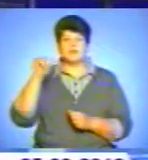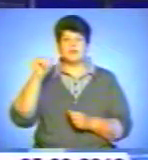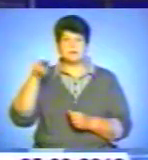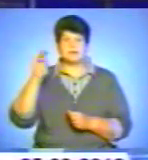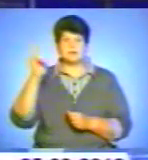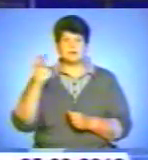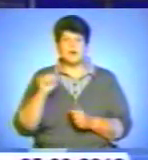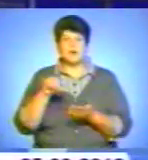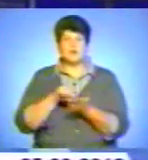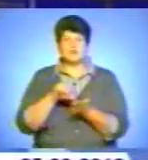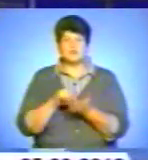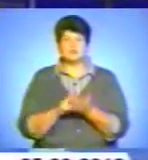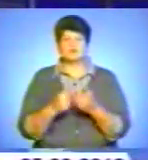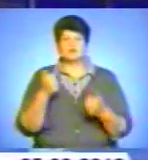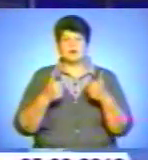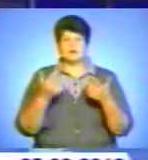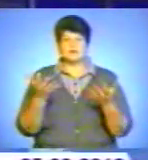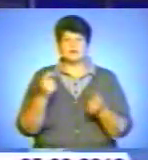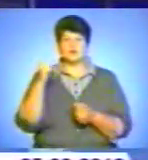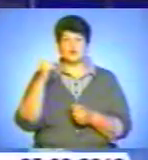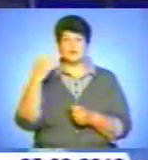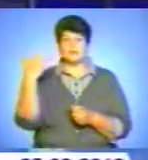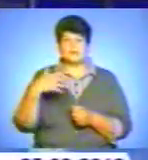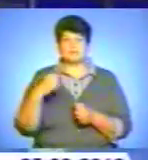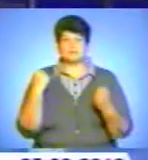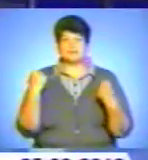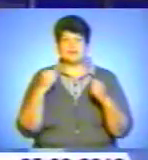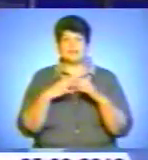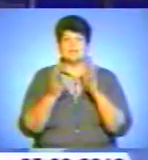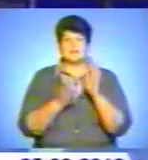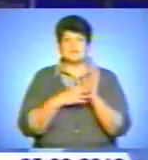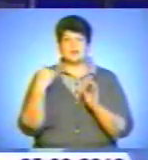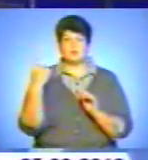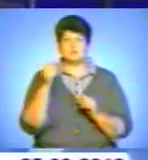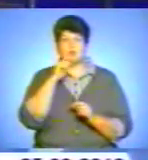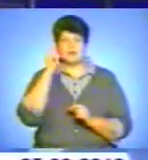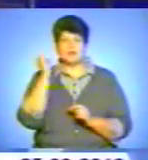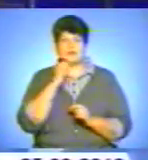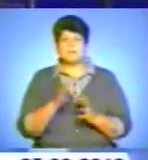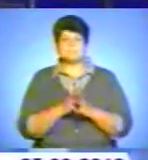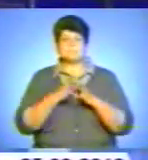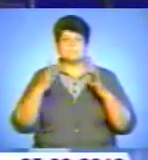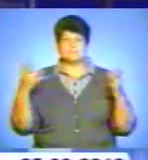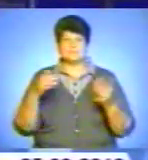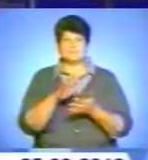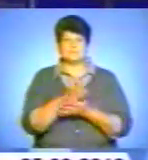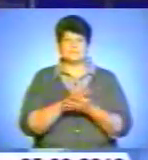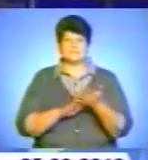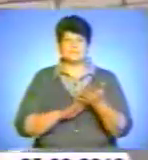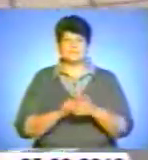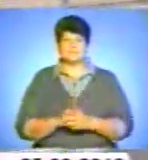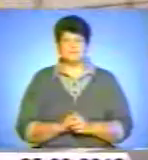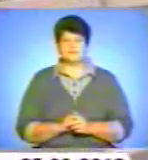Участь у змаганнях взяли близько 150 спортсменів з 19 областей України. Більше у сюжеті Ірини Терлюк.